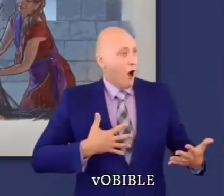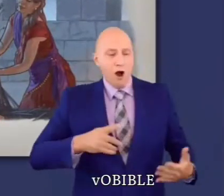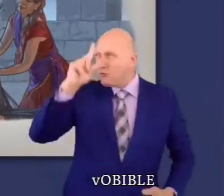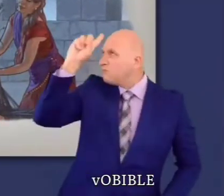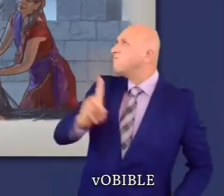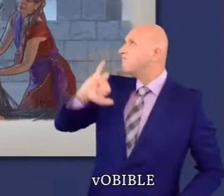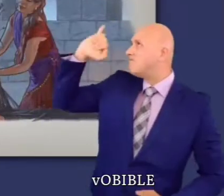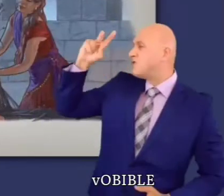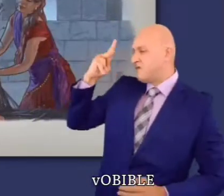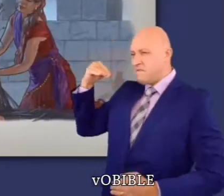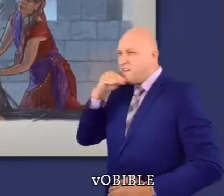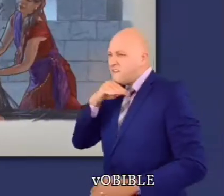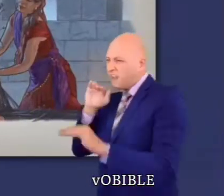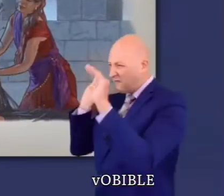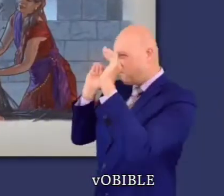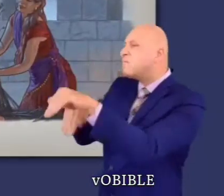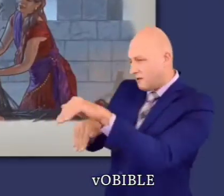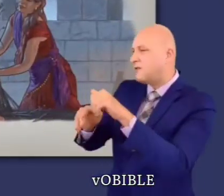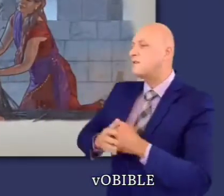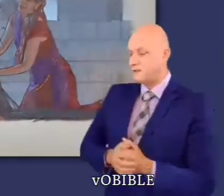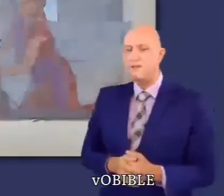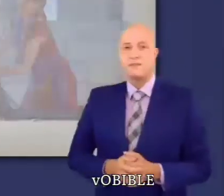et désobéit ainsi à l'ordre du roi.